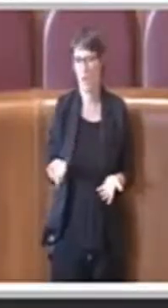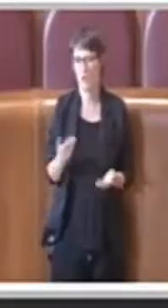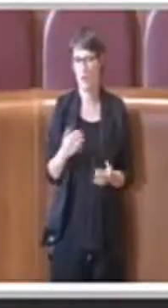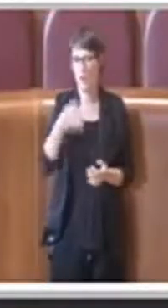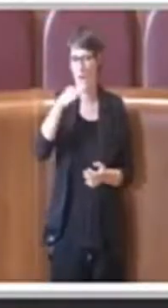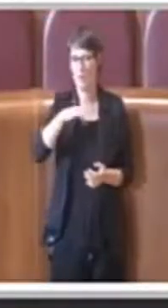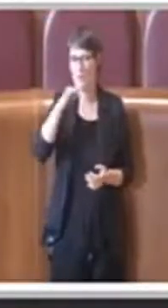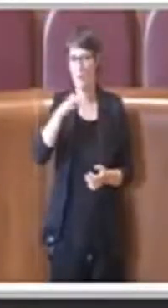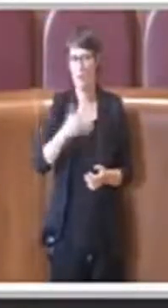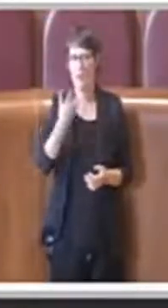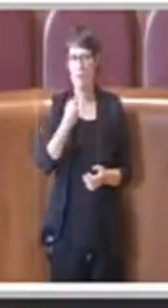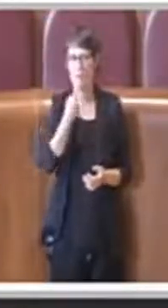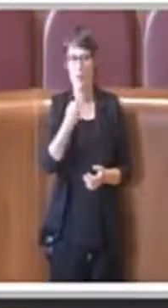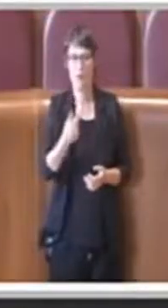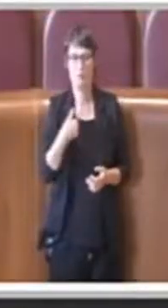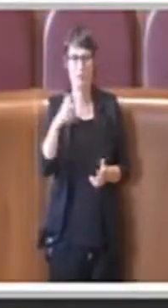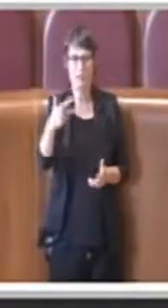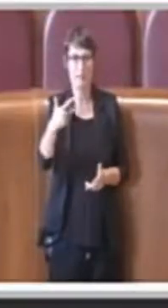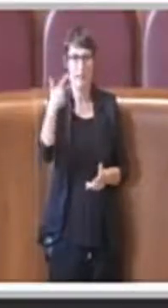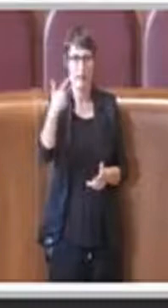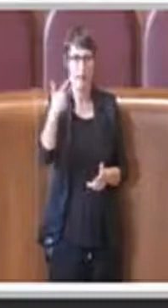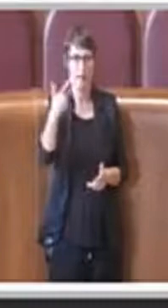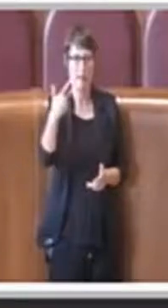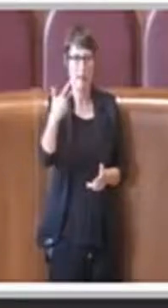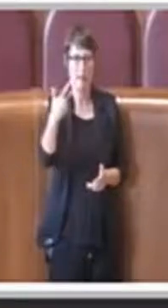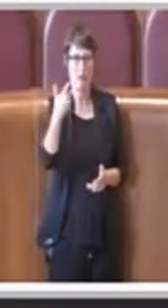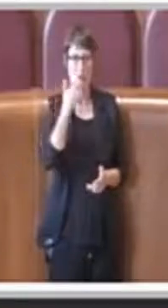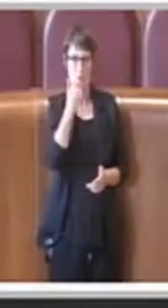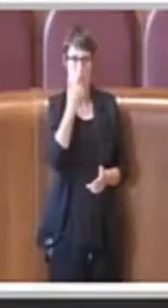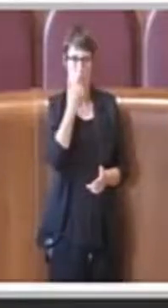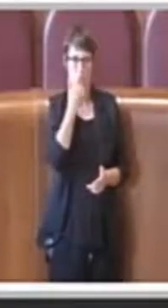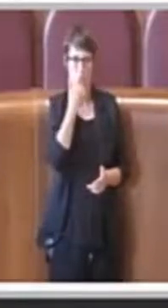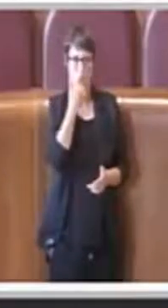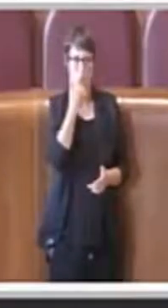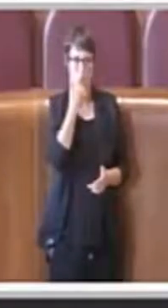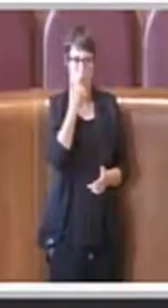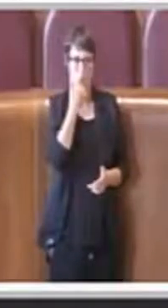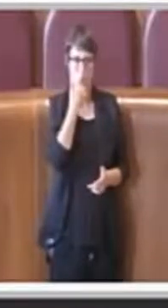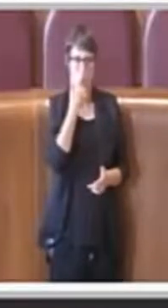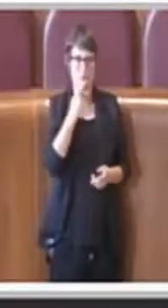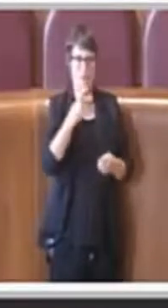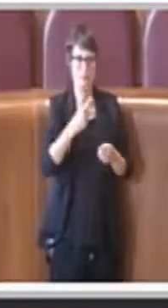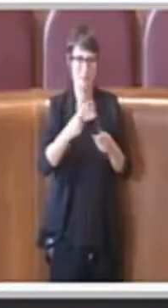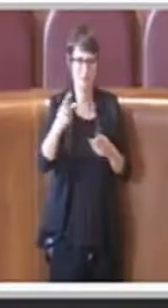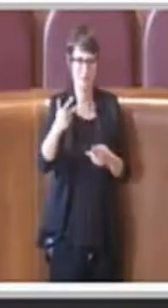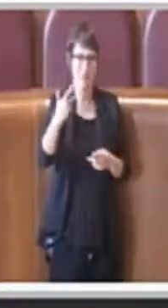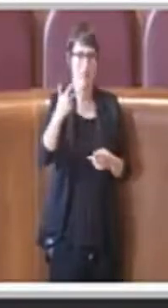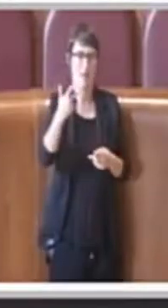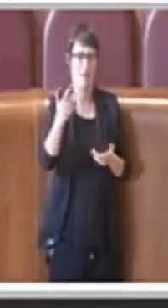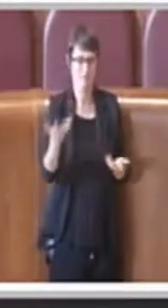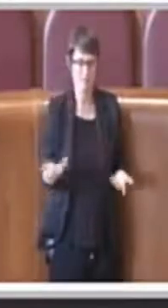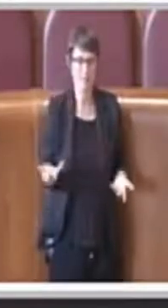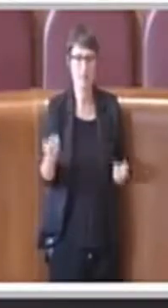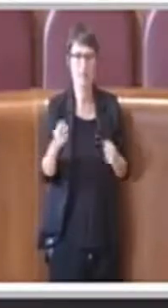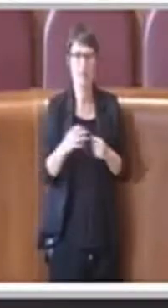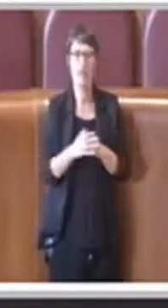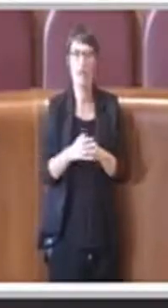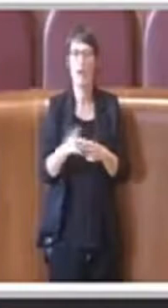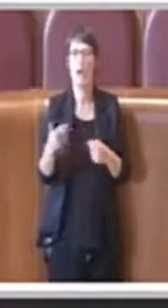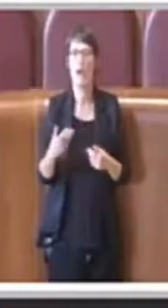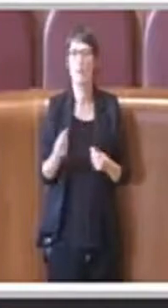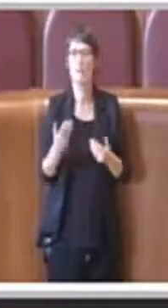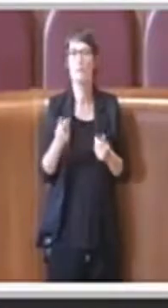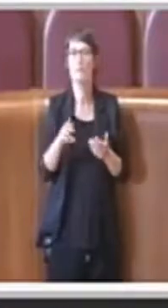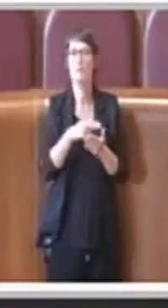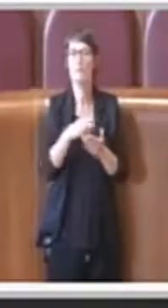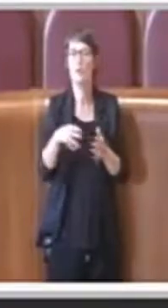voto di astensione del Movimento